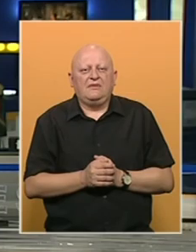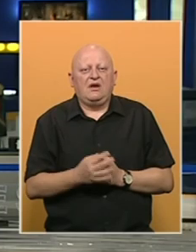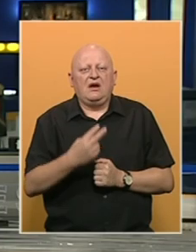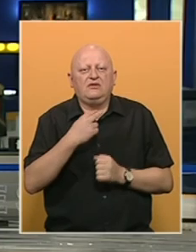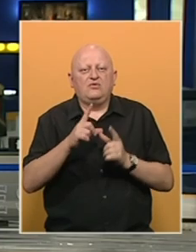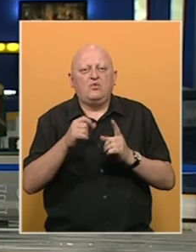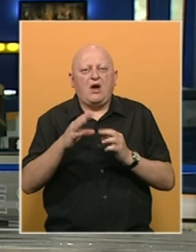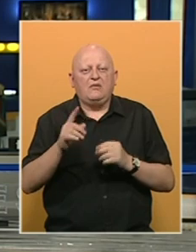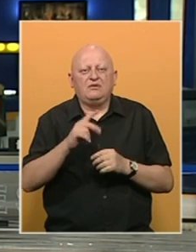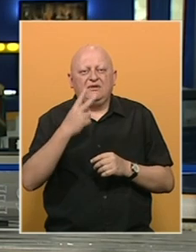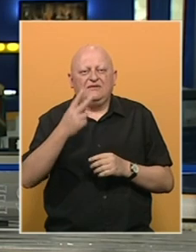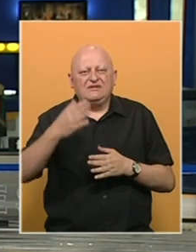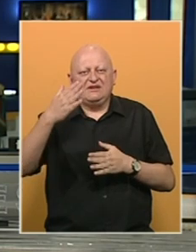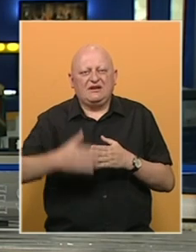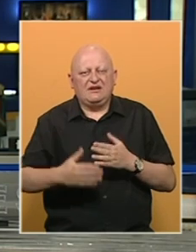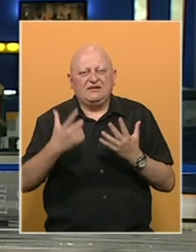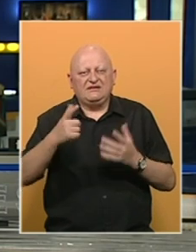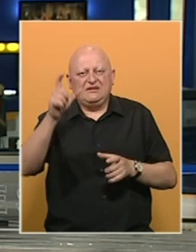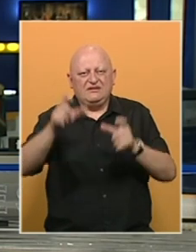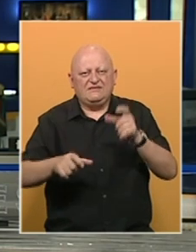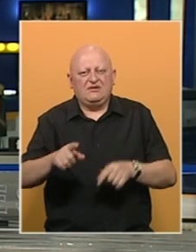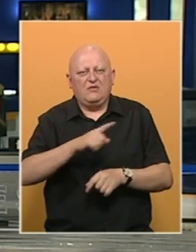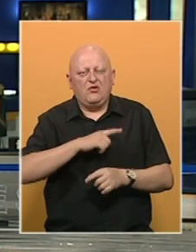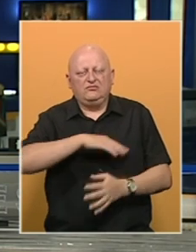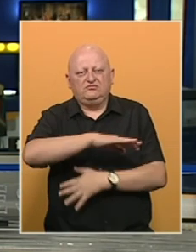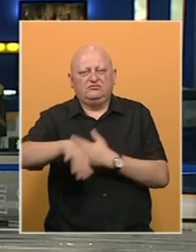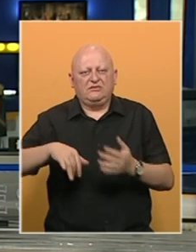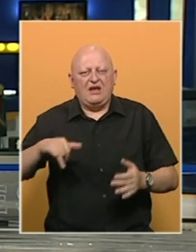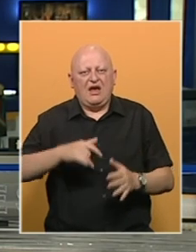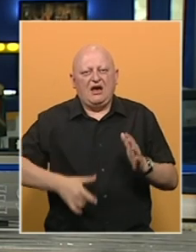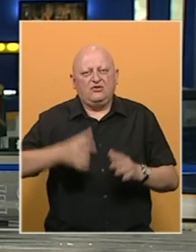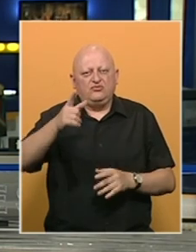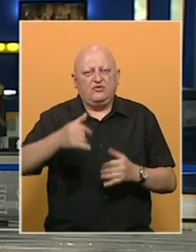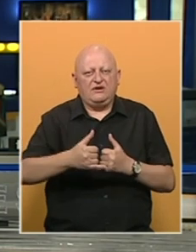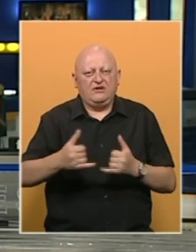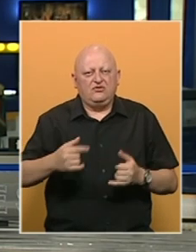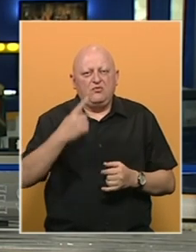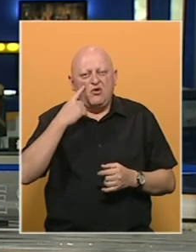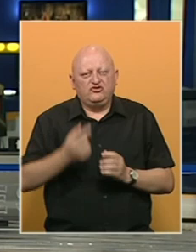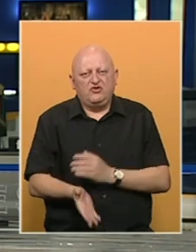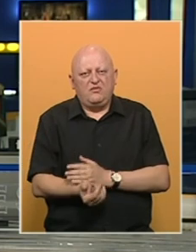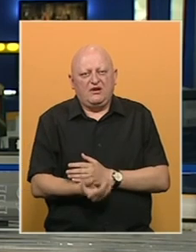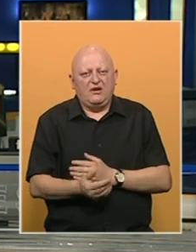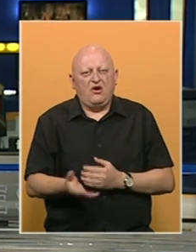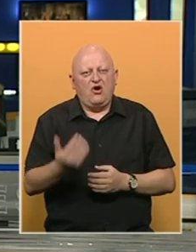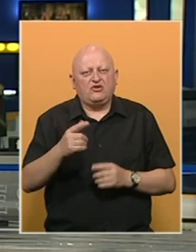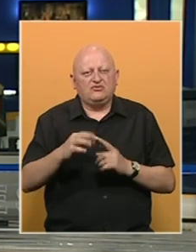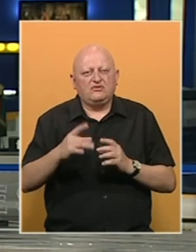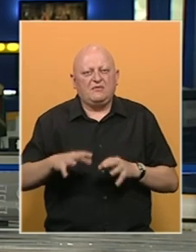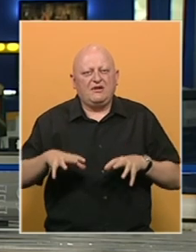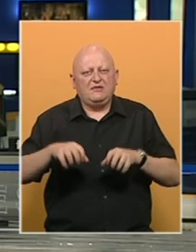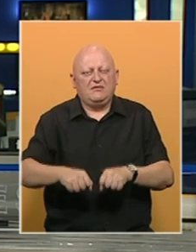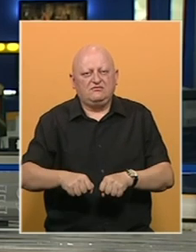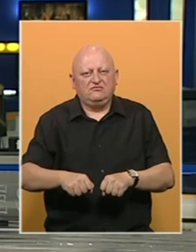Agonije u Kabelu ne nazire se kraj. 7 civila poglilo je u metužu na aerodromu u tom gradu u pokušaju bijega. Otkako su